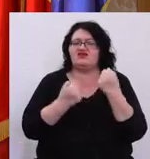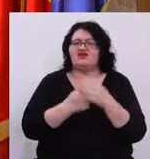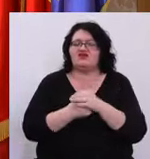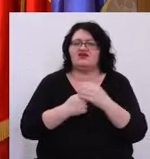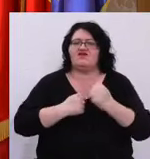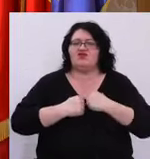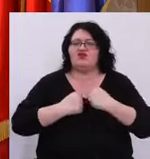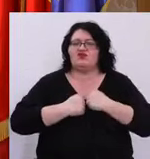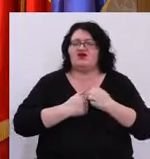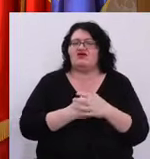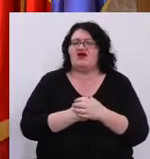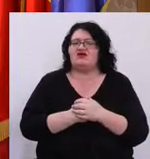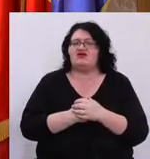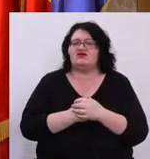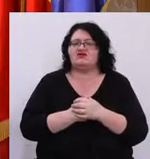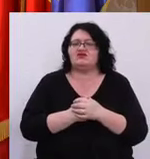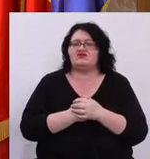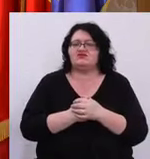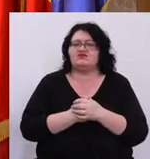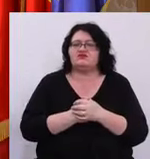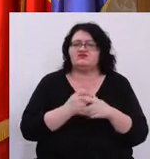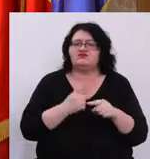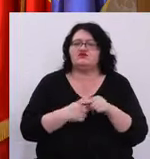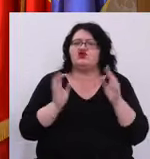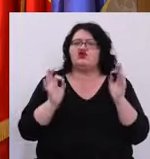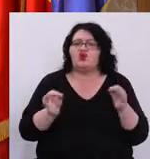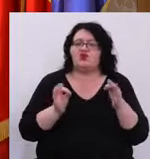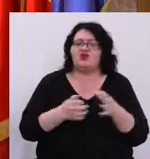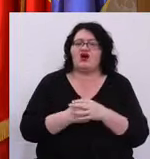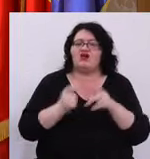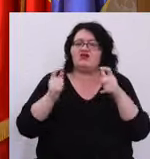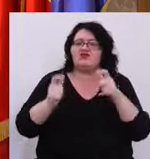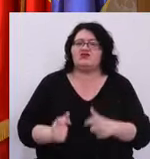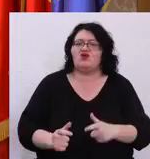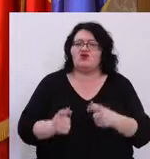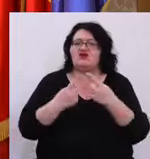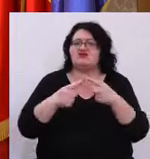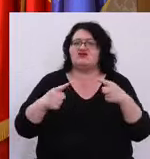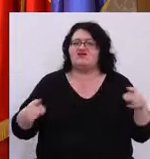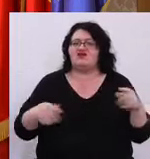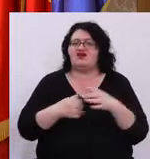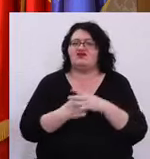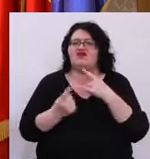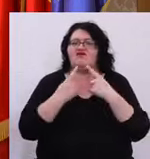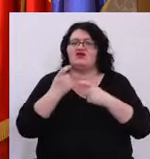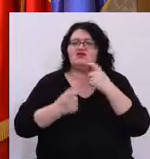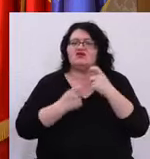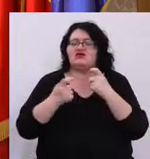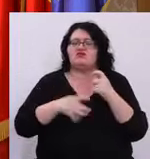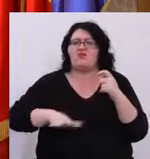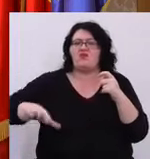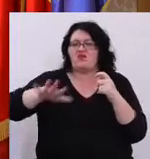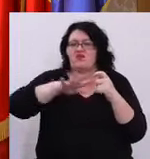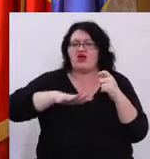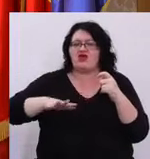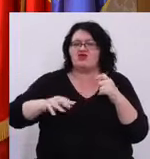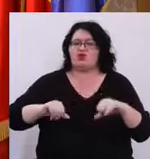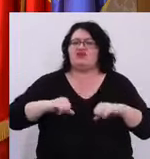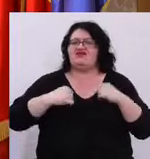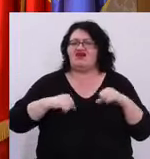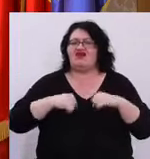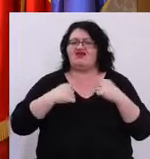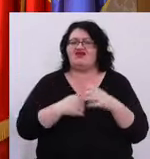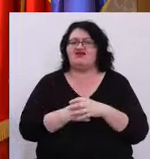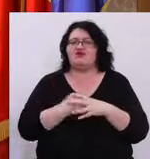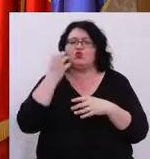voluntariat Și bineînțeles că domeniile sunt diferite Vorbim de mediu, tineret,